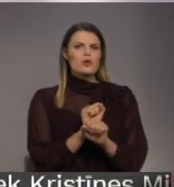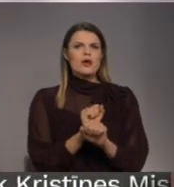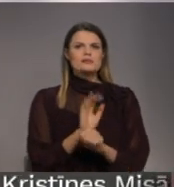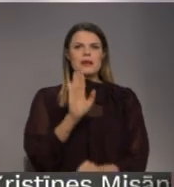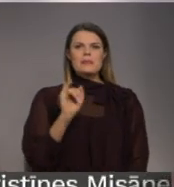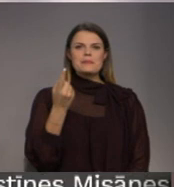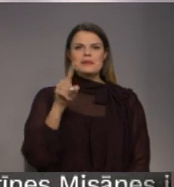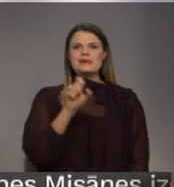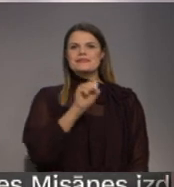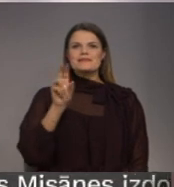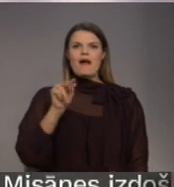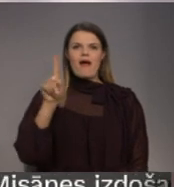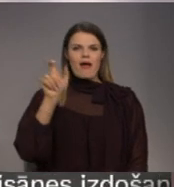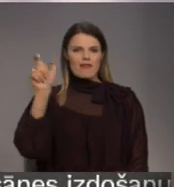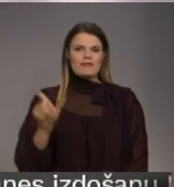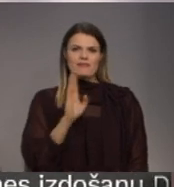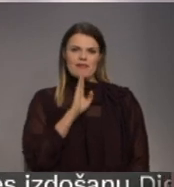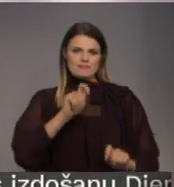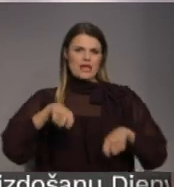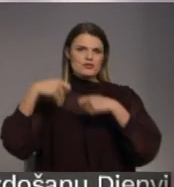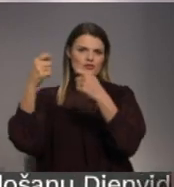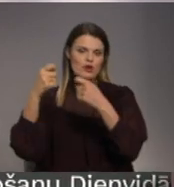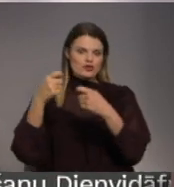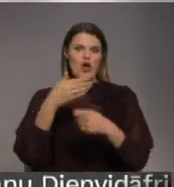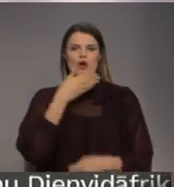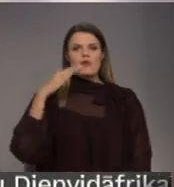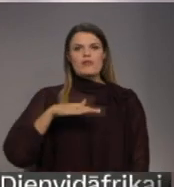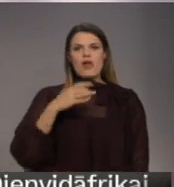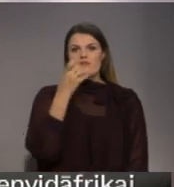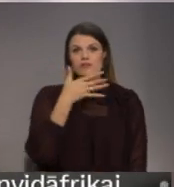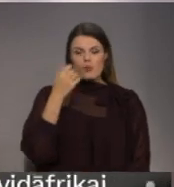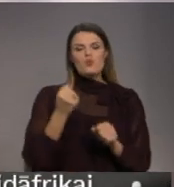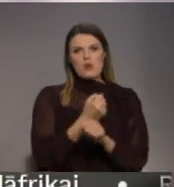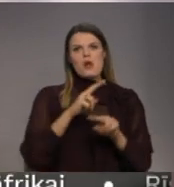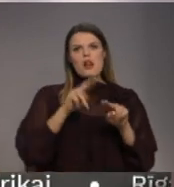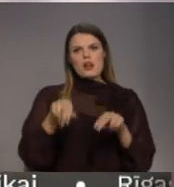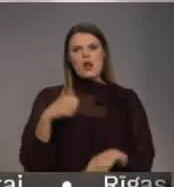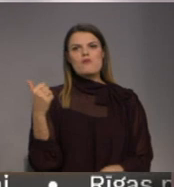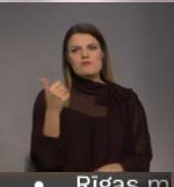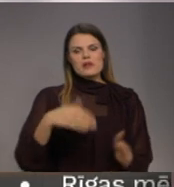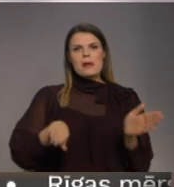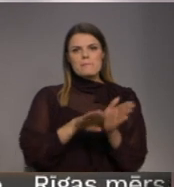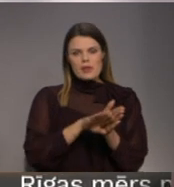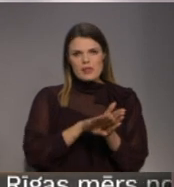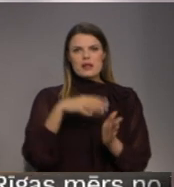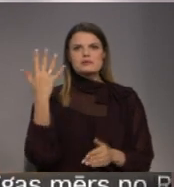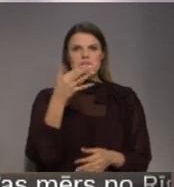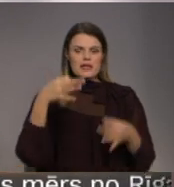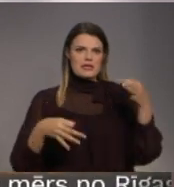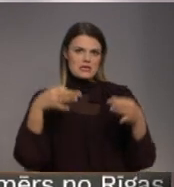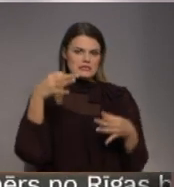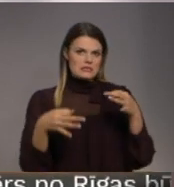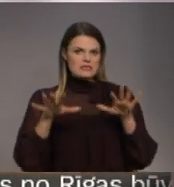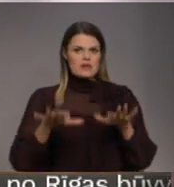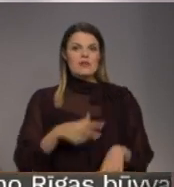Misānas izdošanu Dienvidāfrikai un ļaus viņai tomēr piedalīties pīkdienu planotajā apgavalties sēdēji Kopenhāgenā.